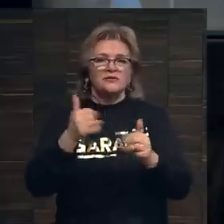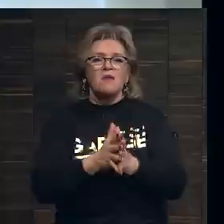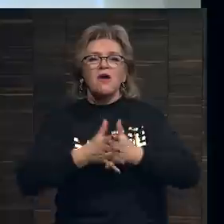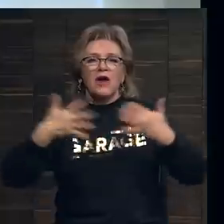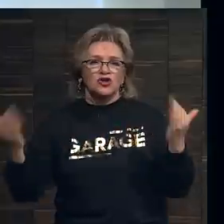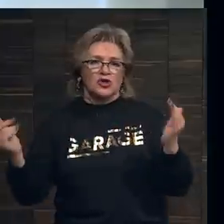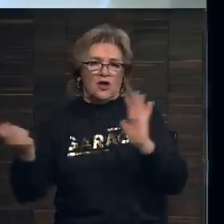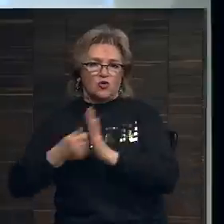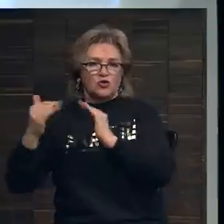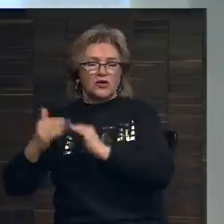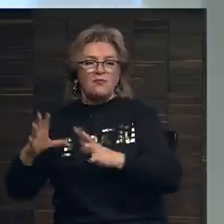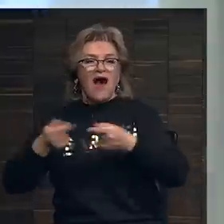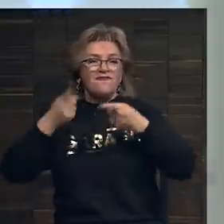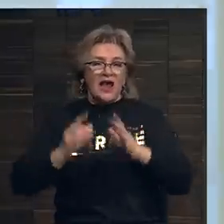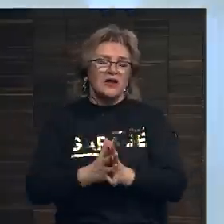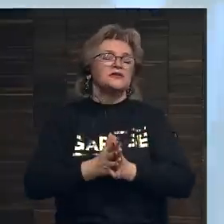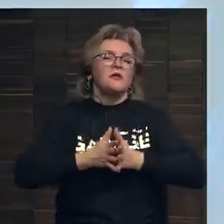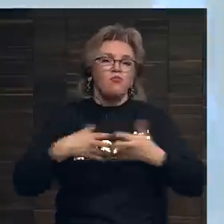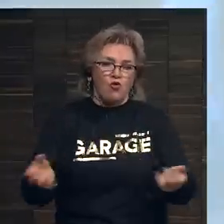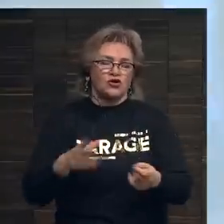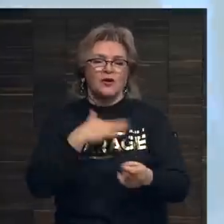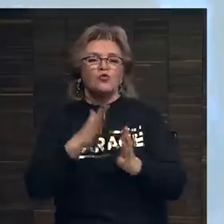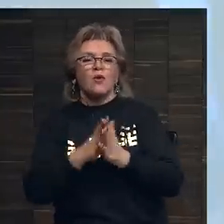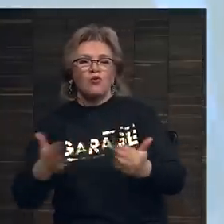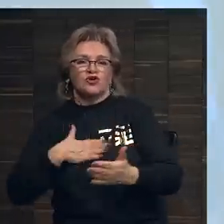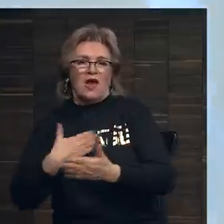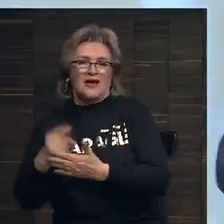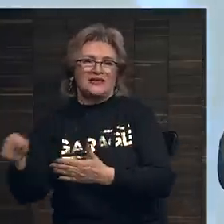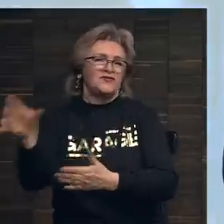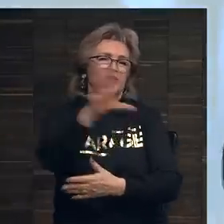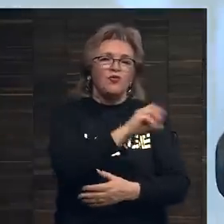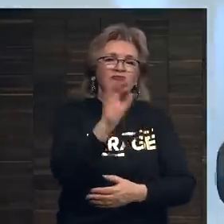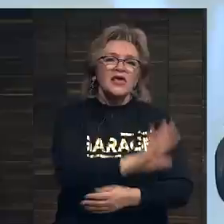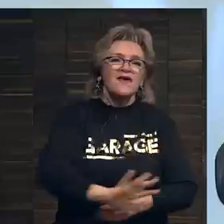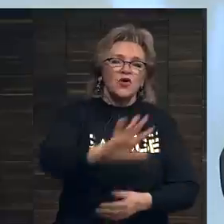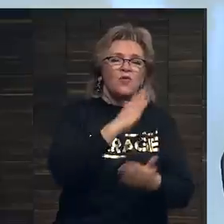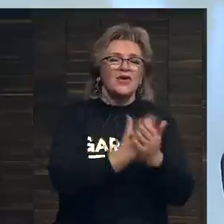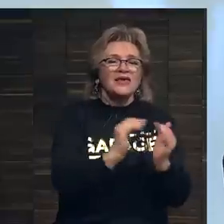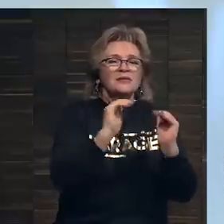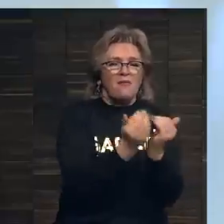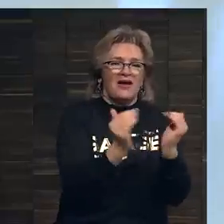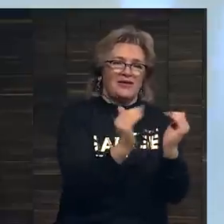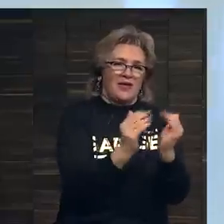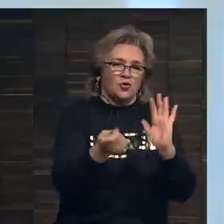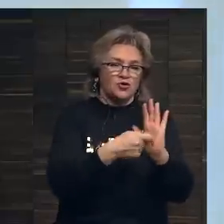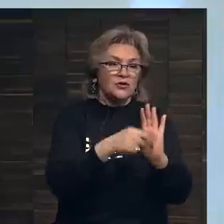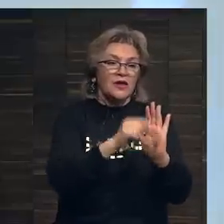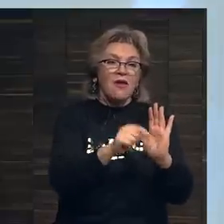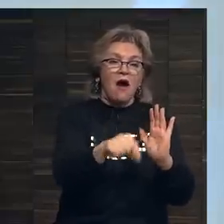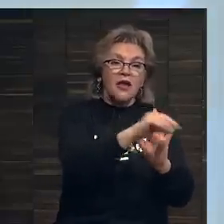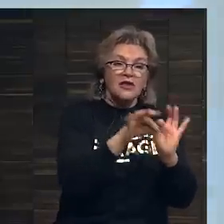большие аукционные дома, но в реальности всего значительно больше, намного больше активности. По всей Европе везде есть маленькие аукционные дома, и они